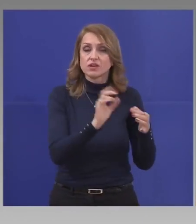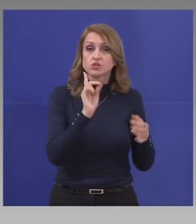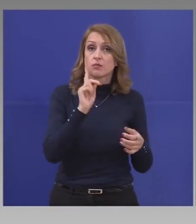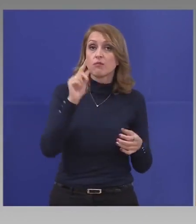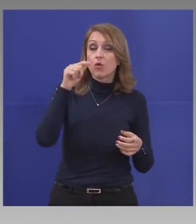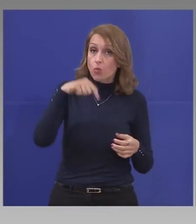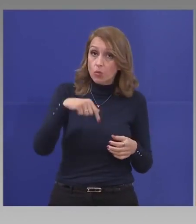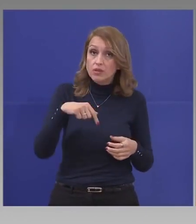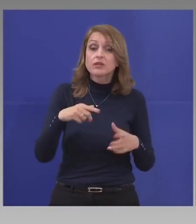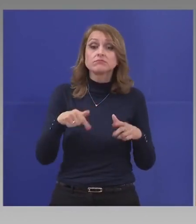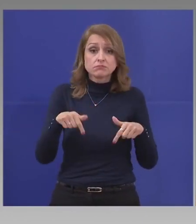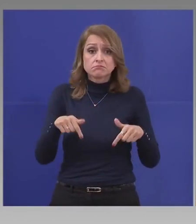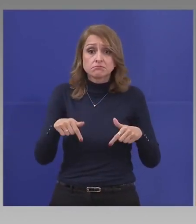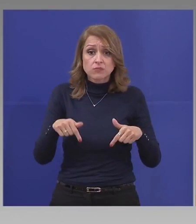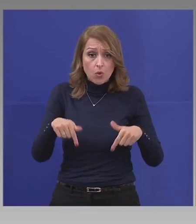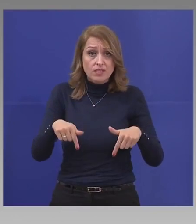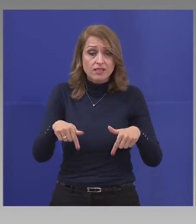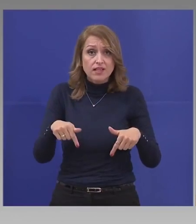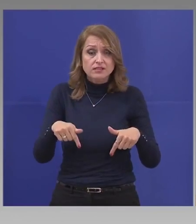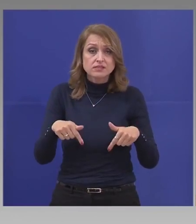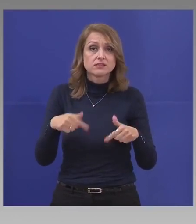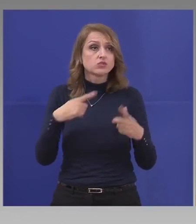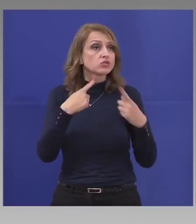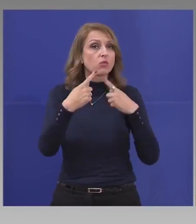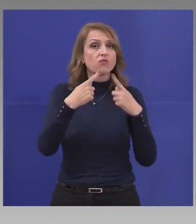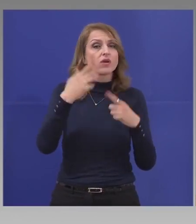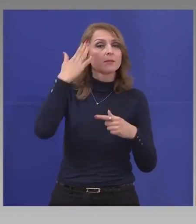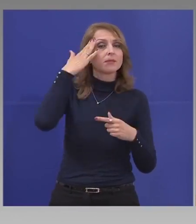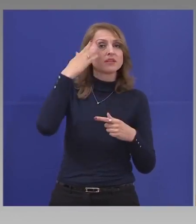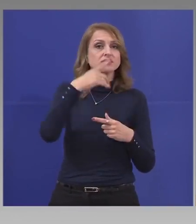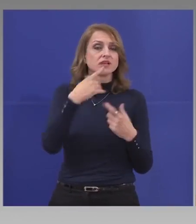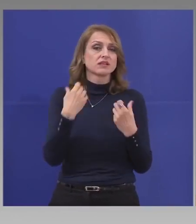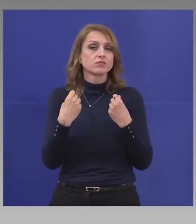още днеска дори в Министерството на здравето,